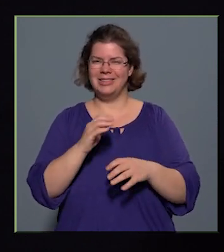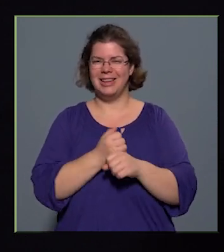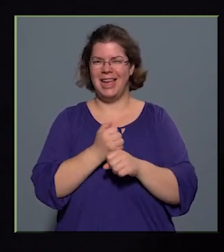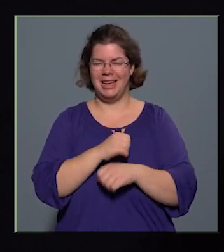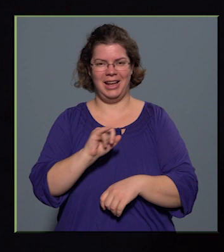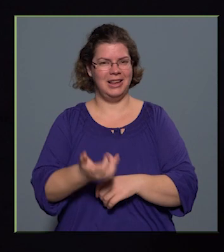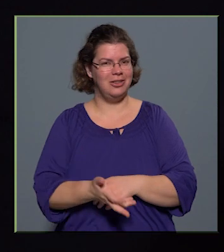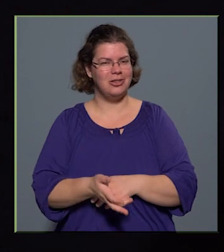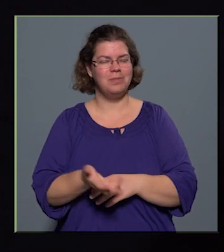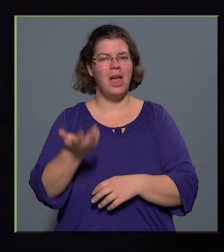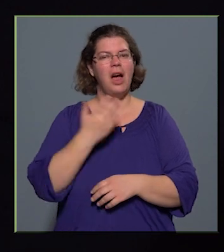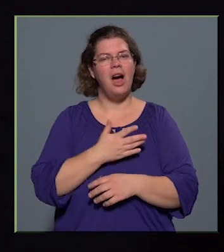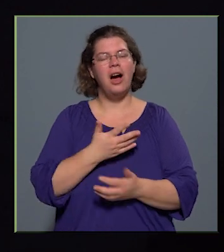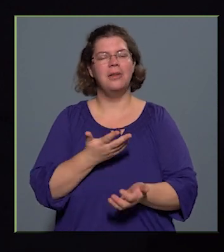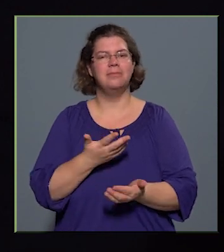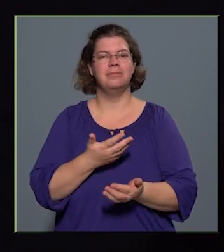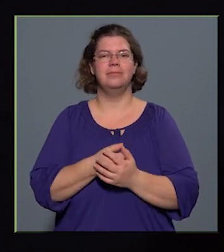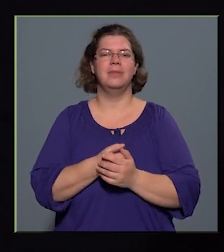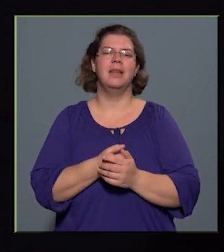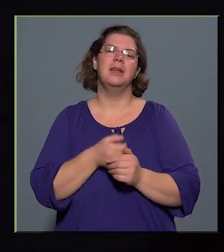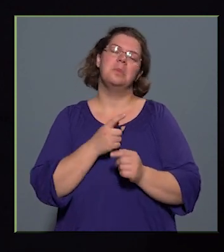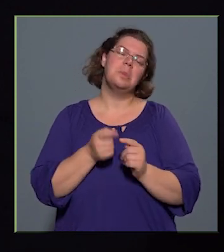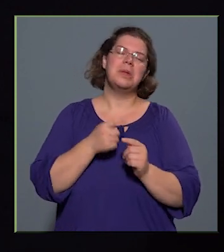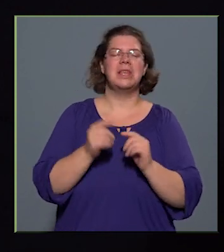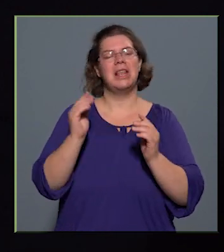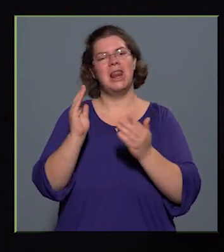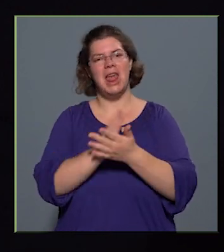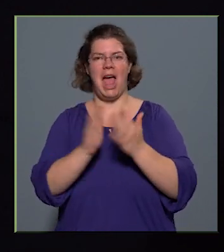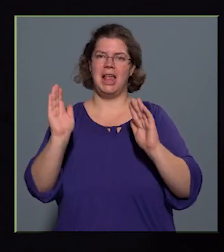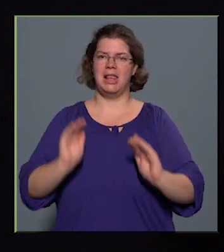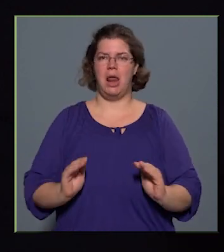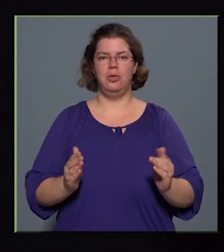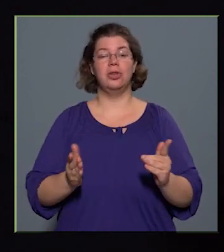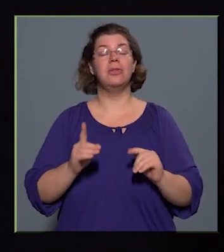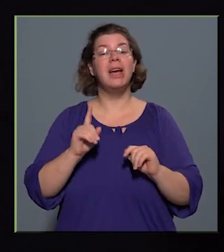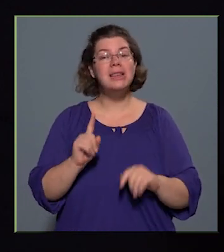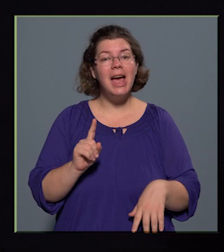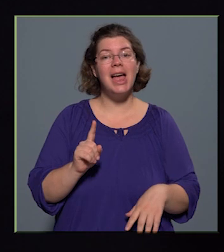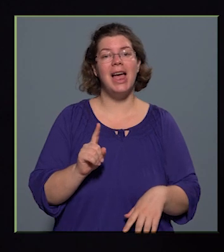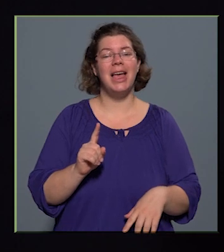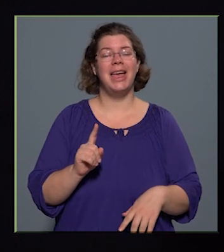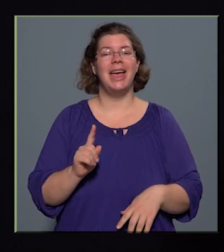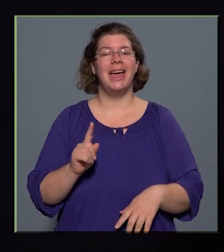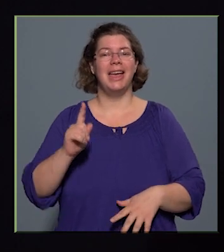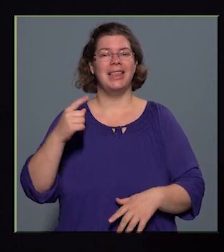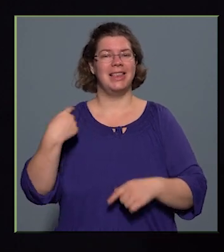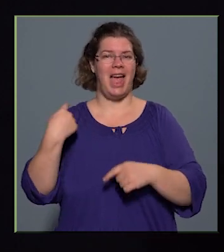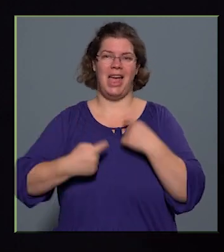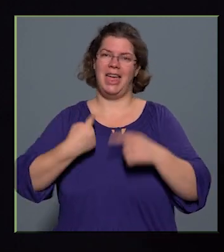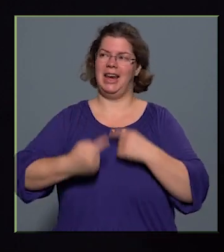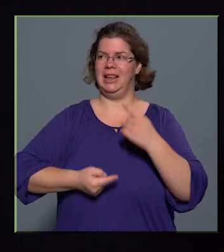hogyha kicsit leegyszerűsítve, de az eredeti